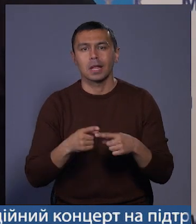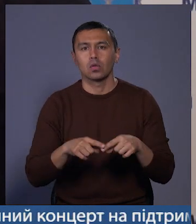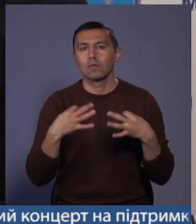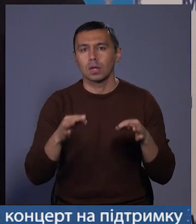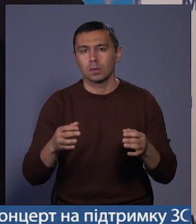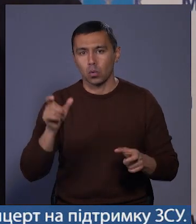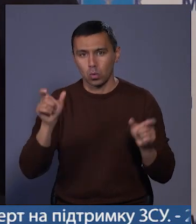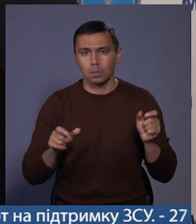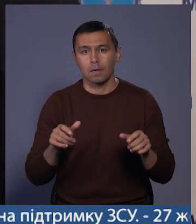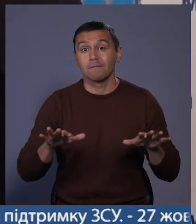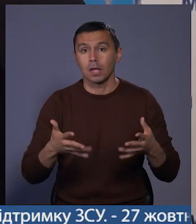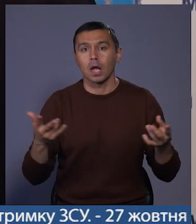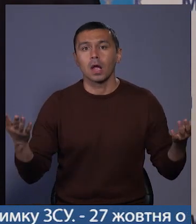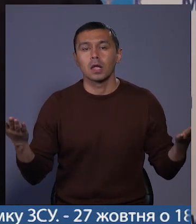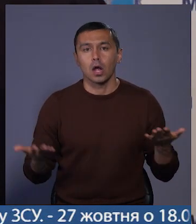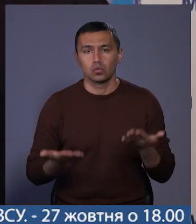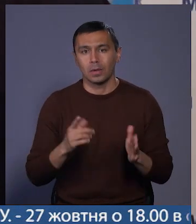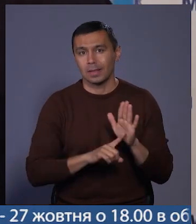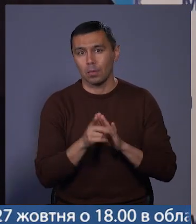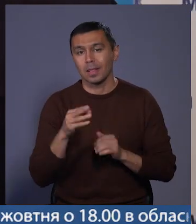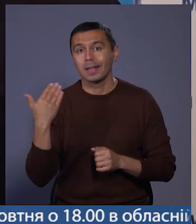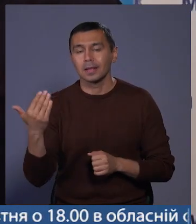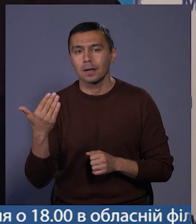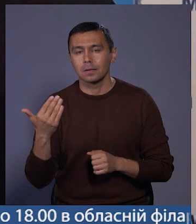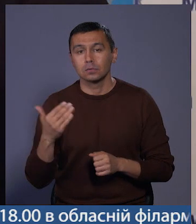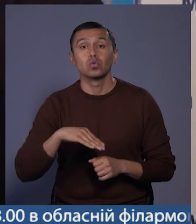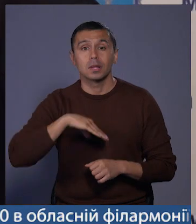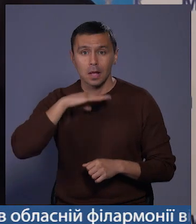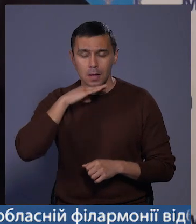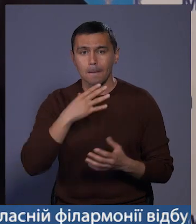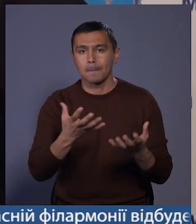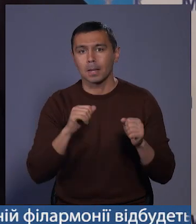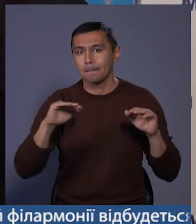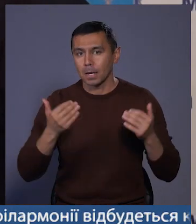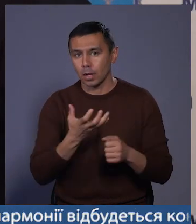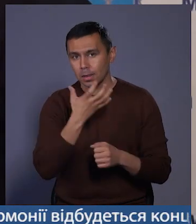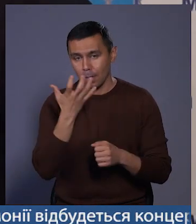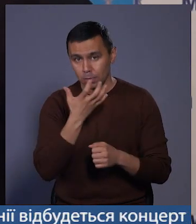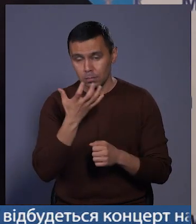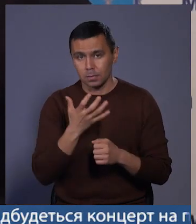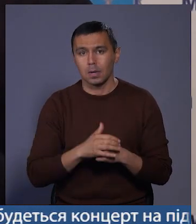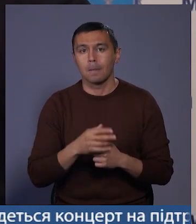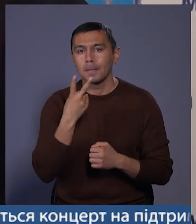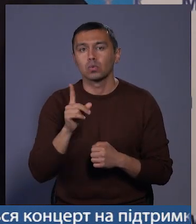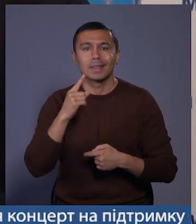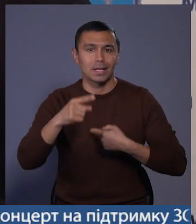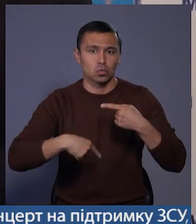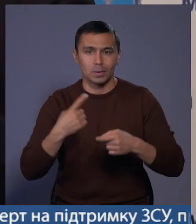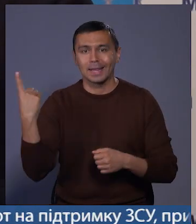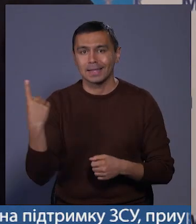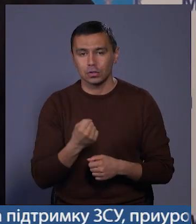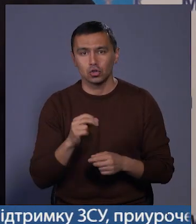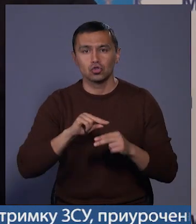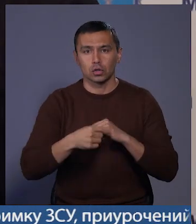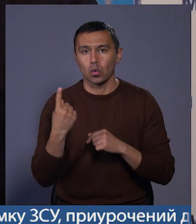разі, якщо температура для них в квартирі достатня, брати меншу теплоносія. Бачимо, що наступний тиждень